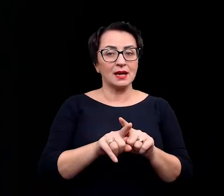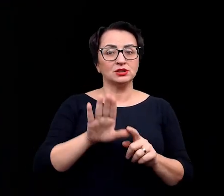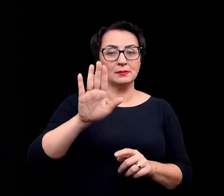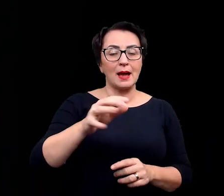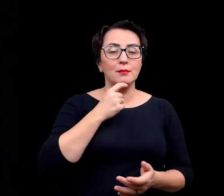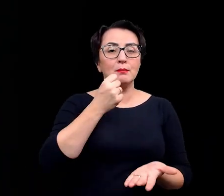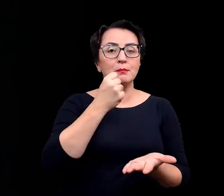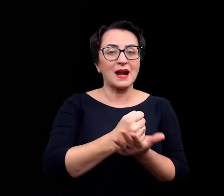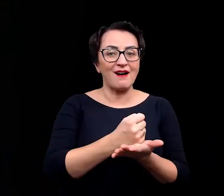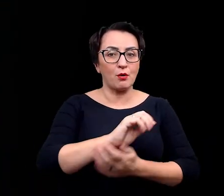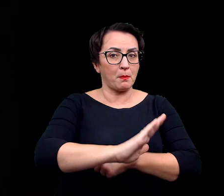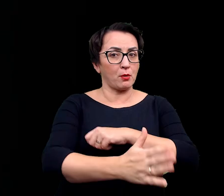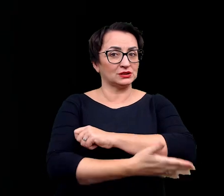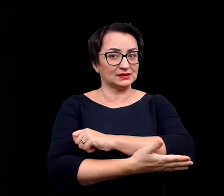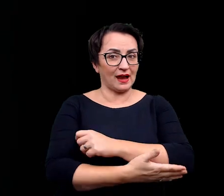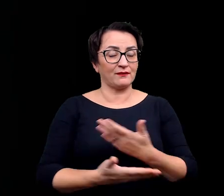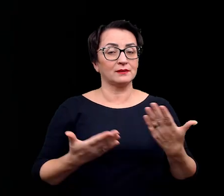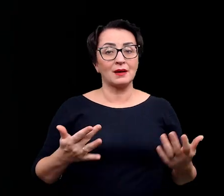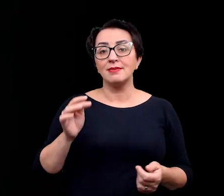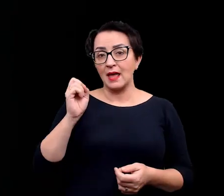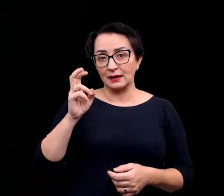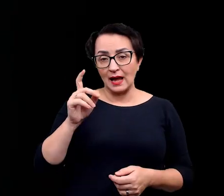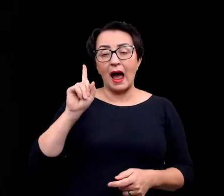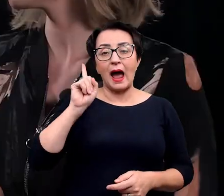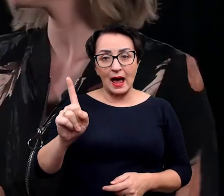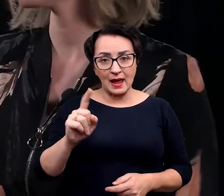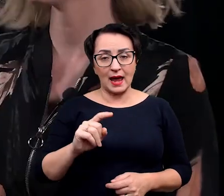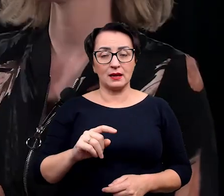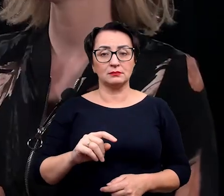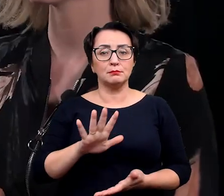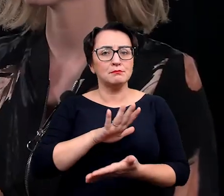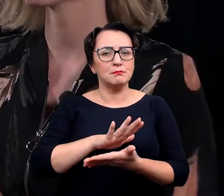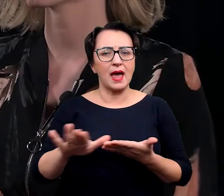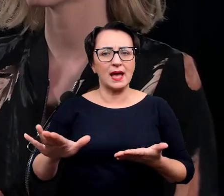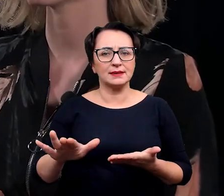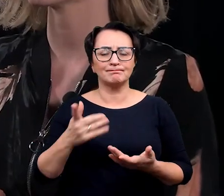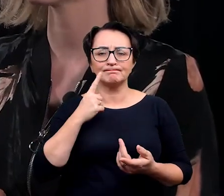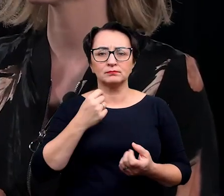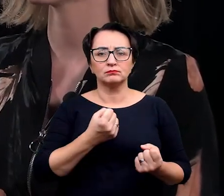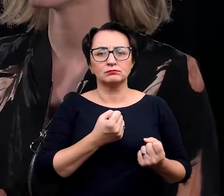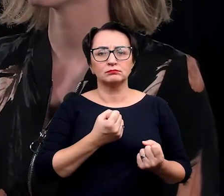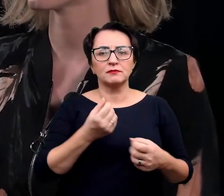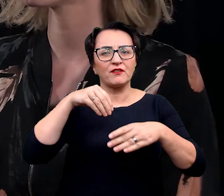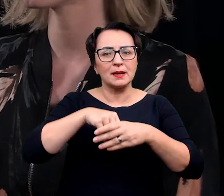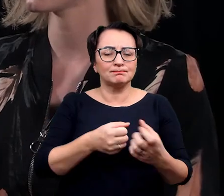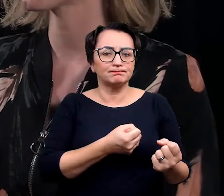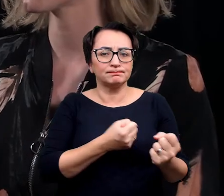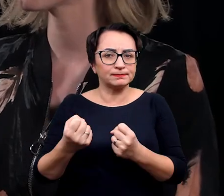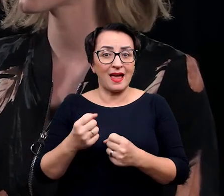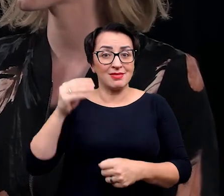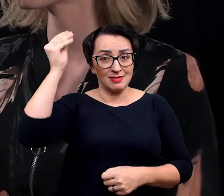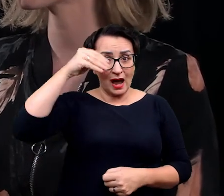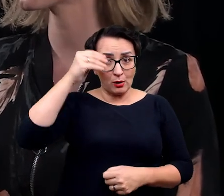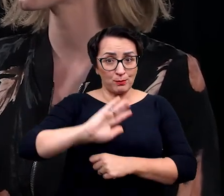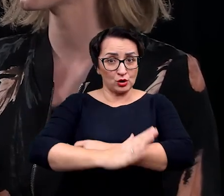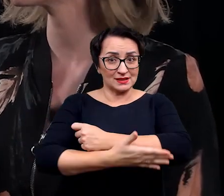miało prawne też podwaliny, bo to jest chyba super ważne. Tak, ale absolutnie bez umocowania w nauce i bez mojego